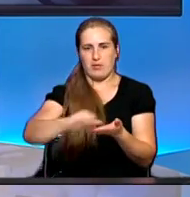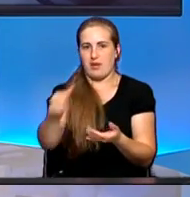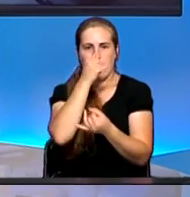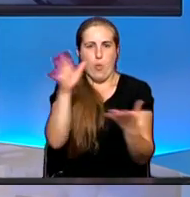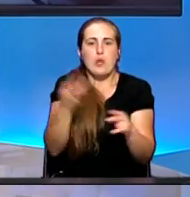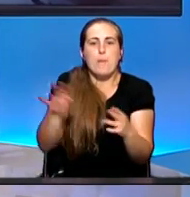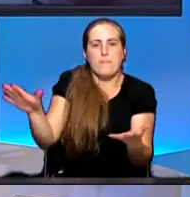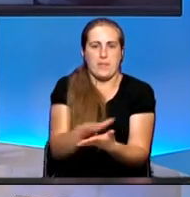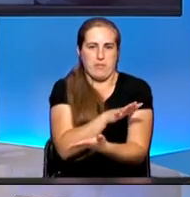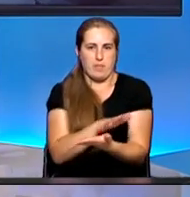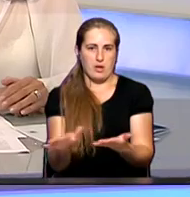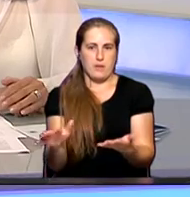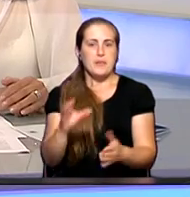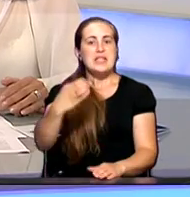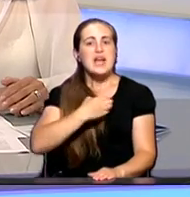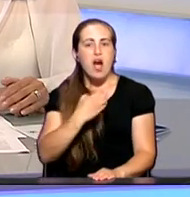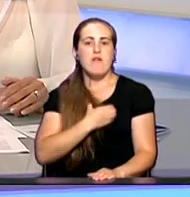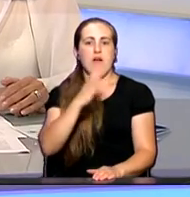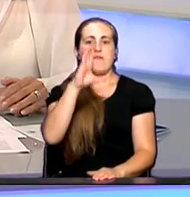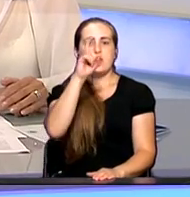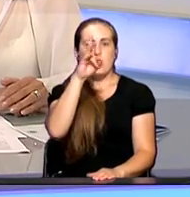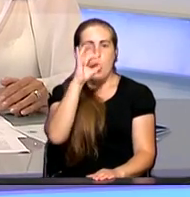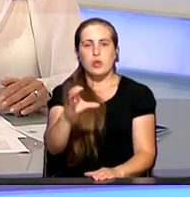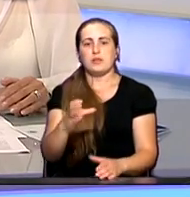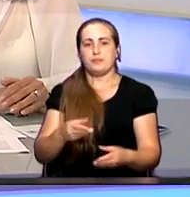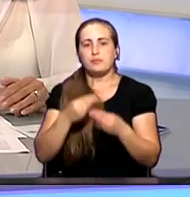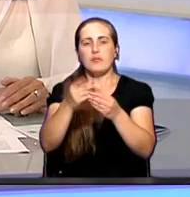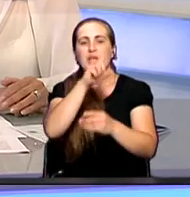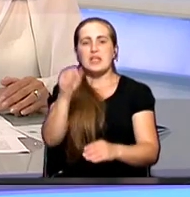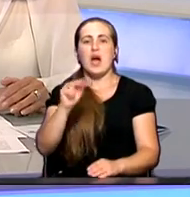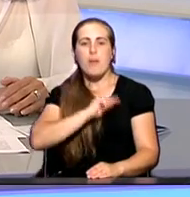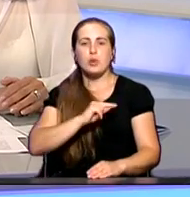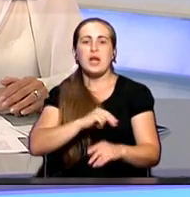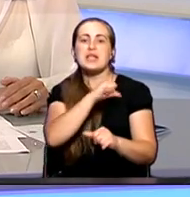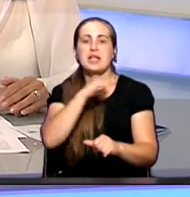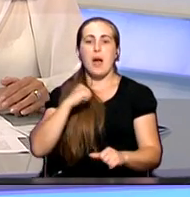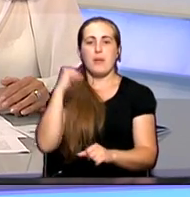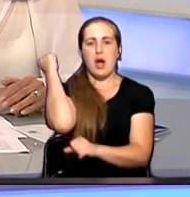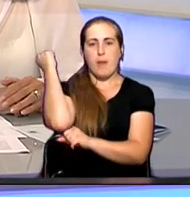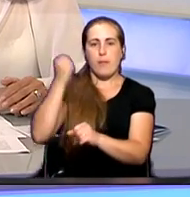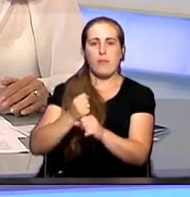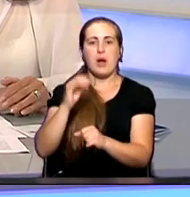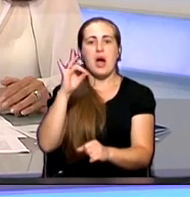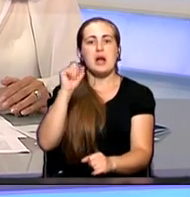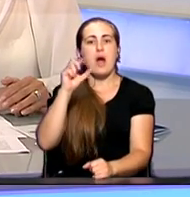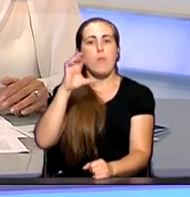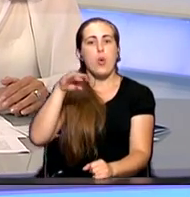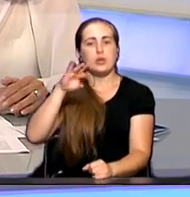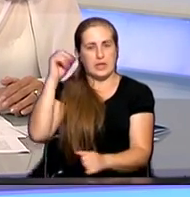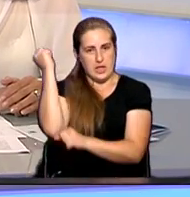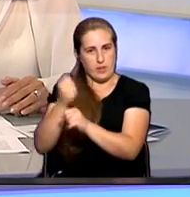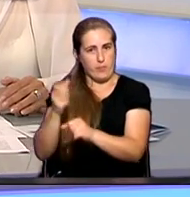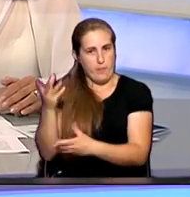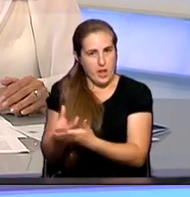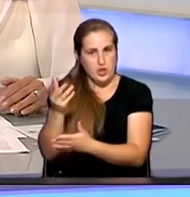копейки. Страховые взносы за работающее население уплачивает работодатель. Работодатель. При этом